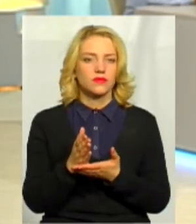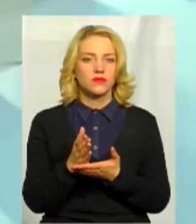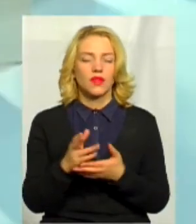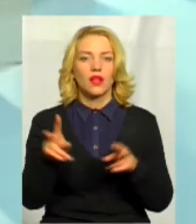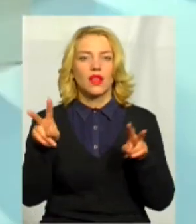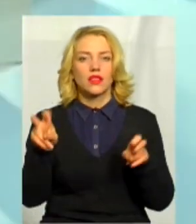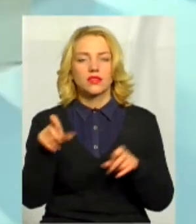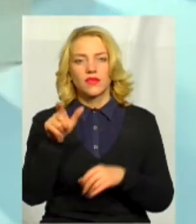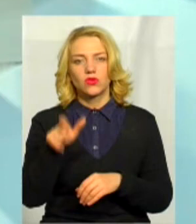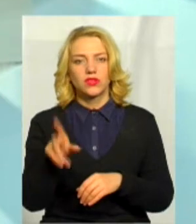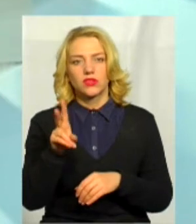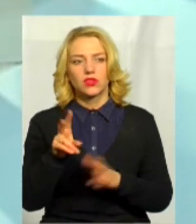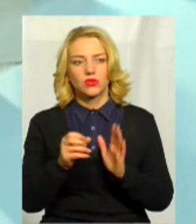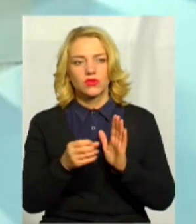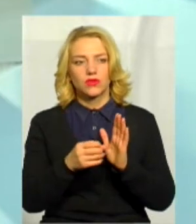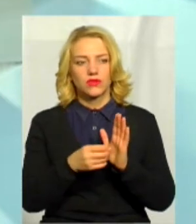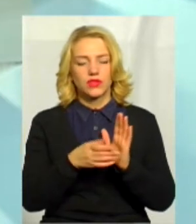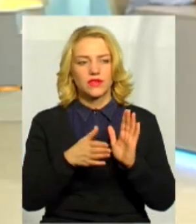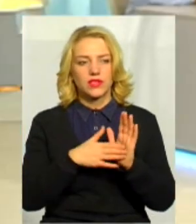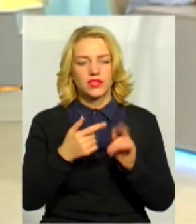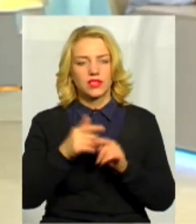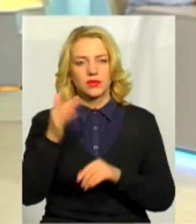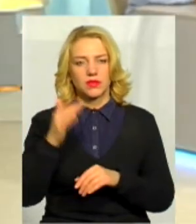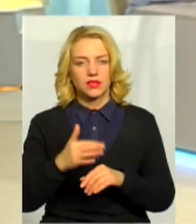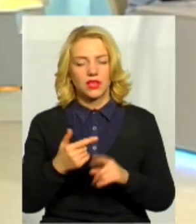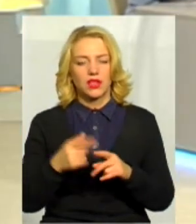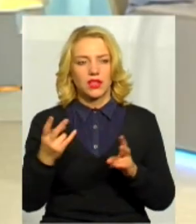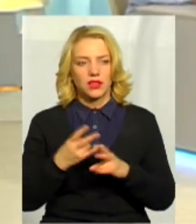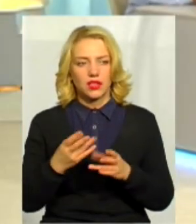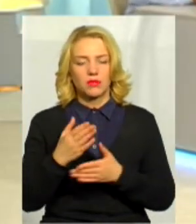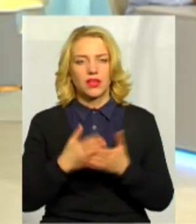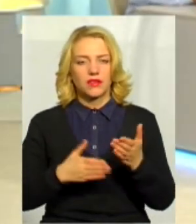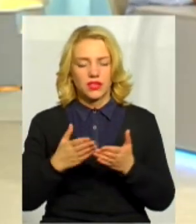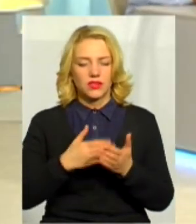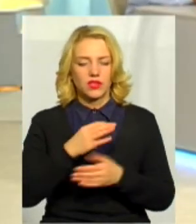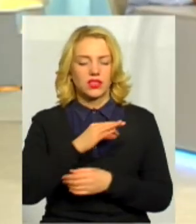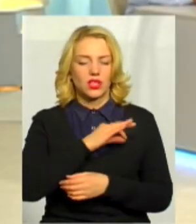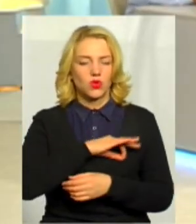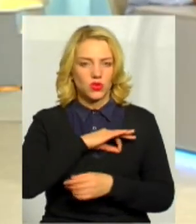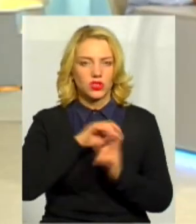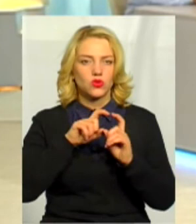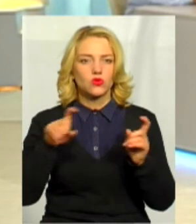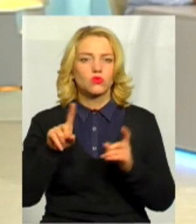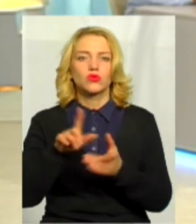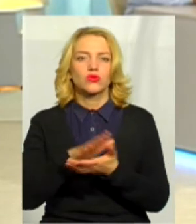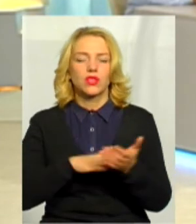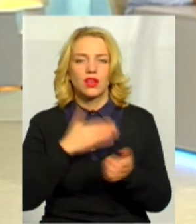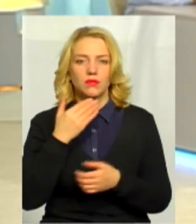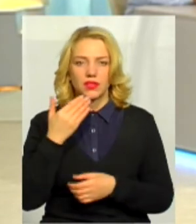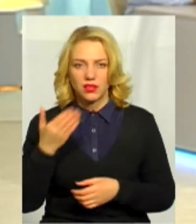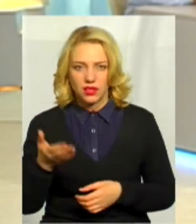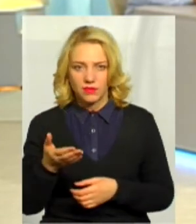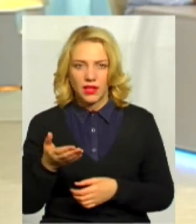назва людини, яка занесена до рекомендаційних списків. Ліквідувати юридичну особу, що далі буде? Зараз ми